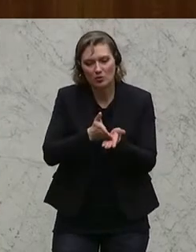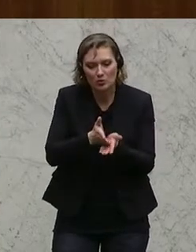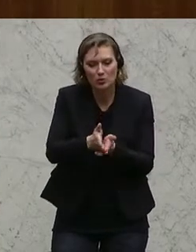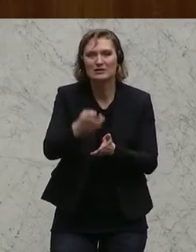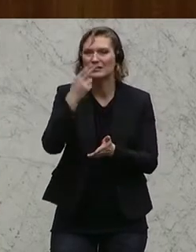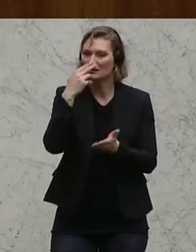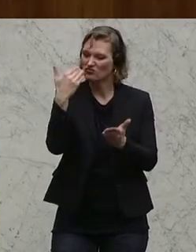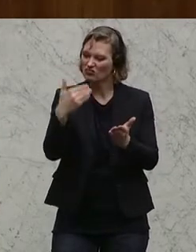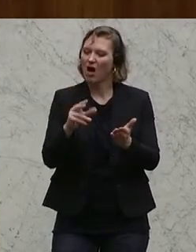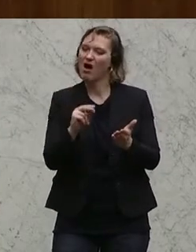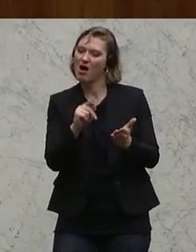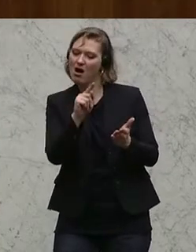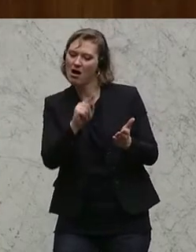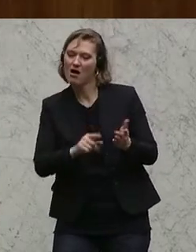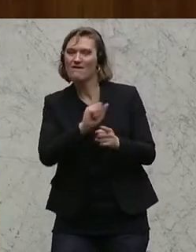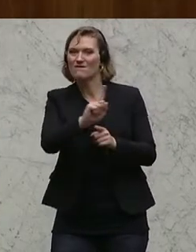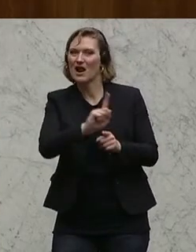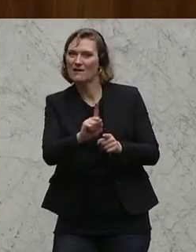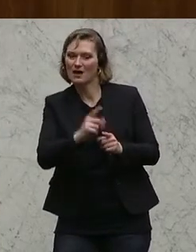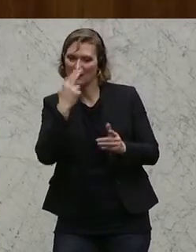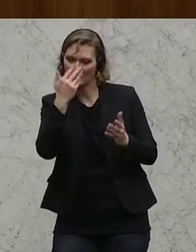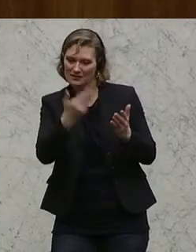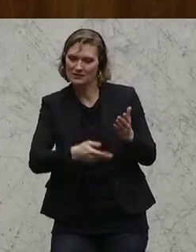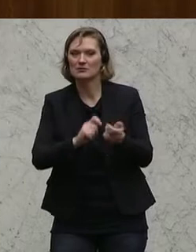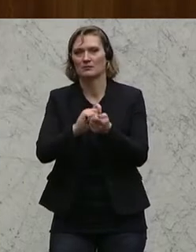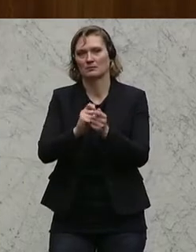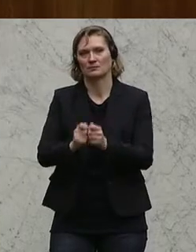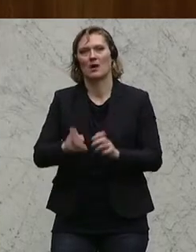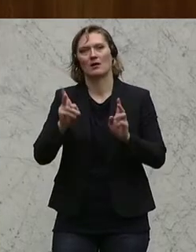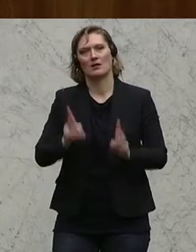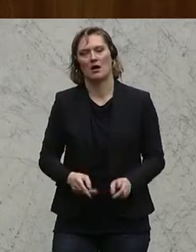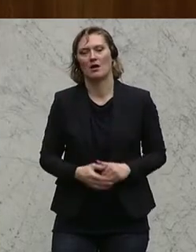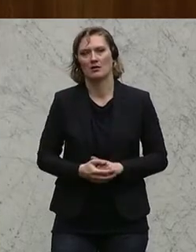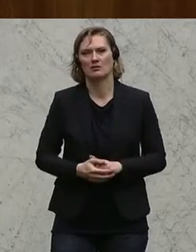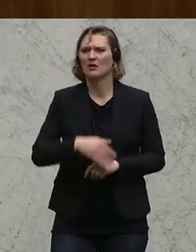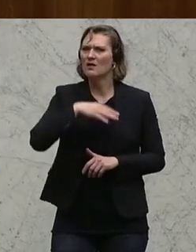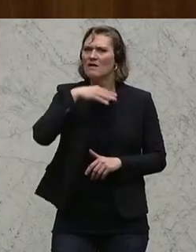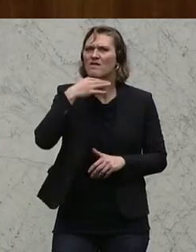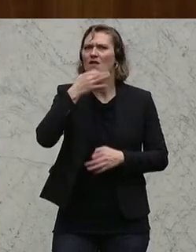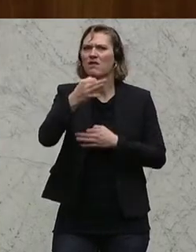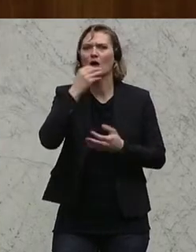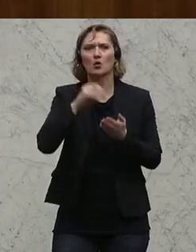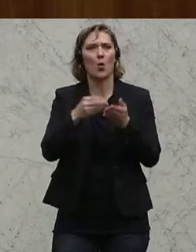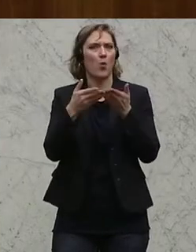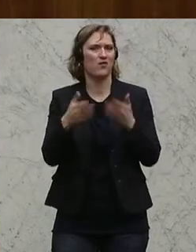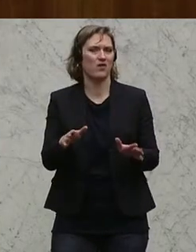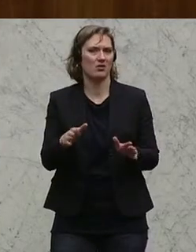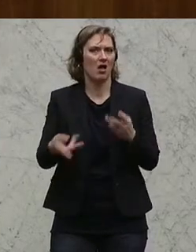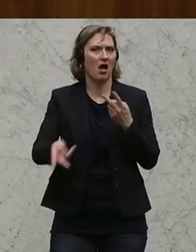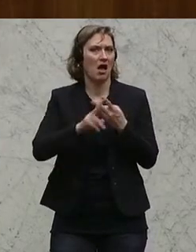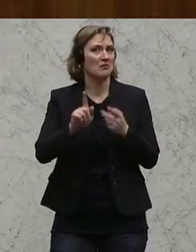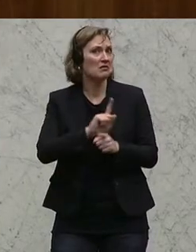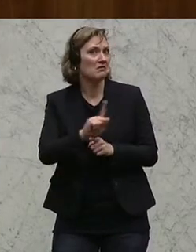zu sehen, wo Fehler passiert sind. Und es sind etliche Fragen zu beantworten in diesem Ausschuss. Ich denke nur,